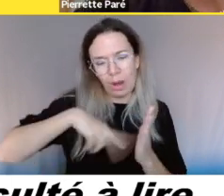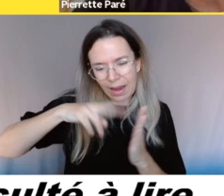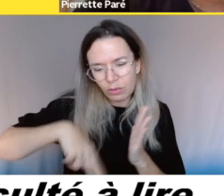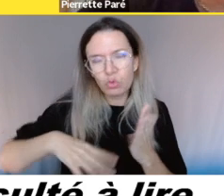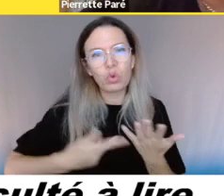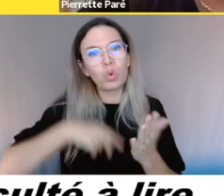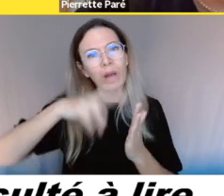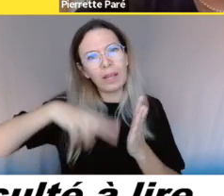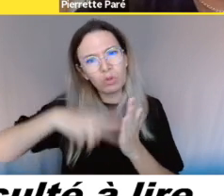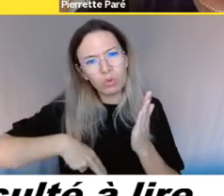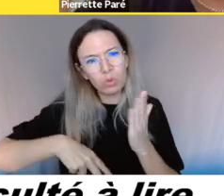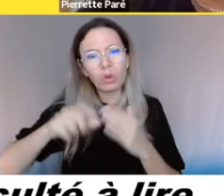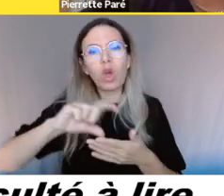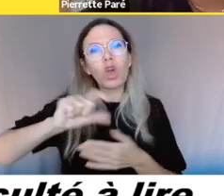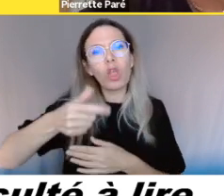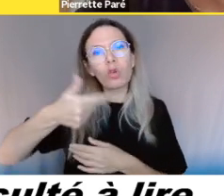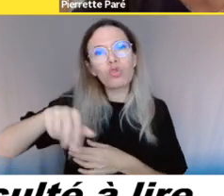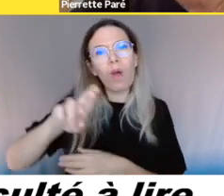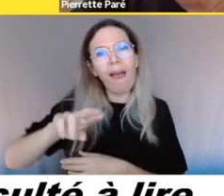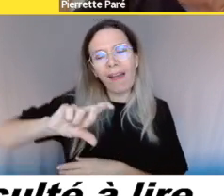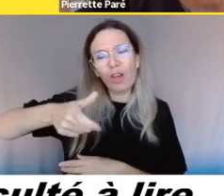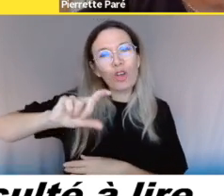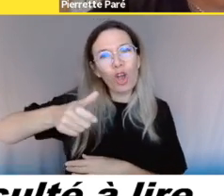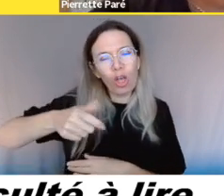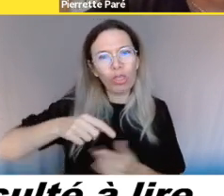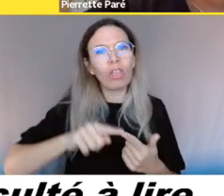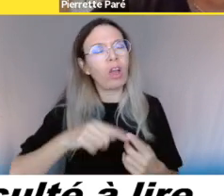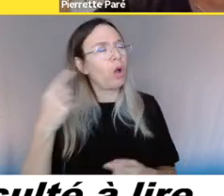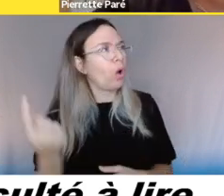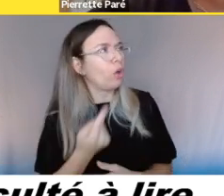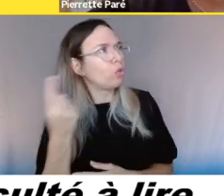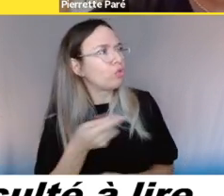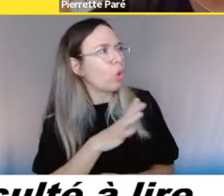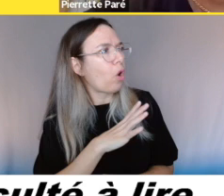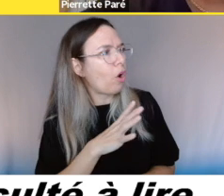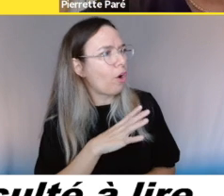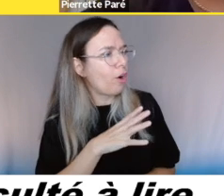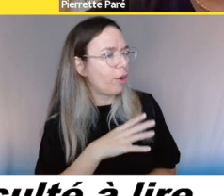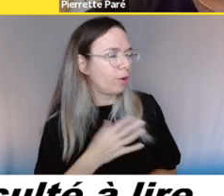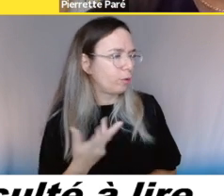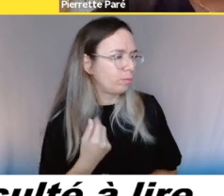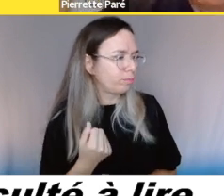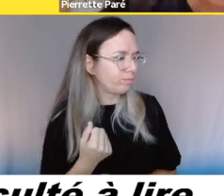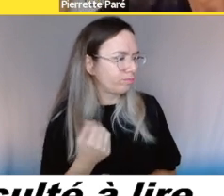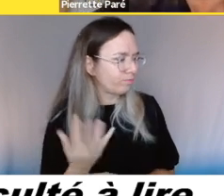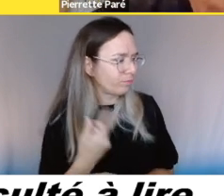fait tes choses, puis là, tu dépends, tu te dis, ben, regarde, j'ai cette chose-là, je